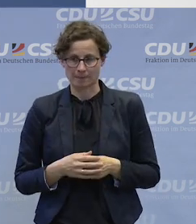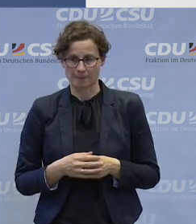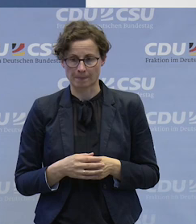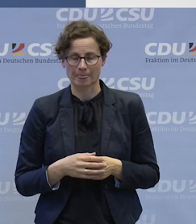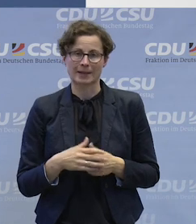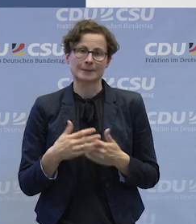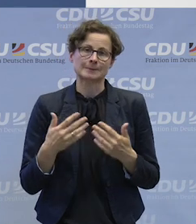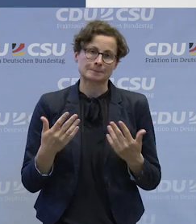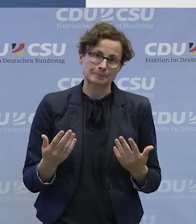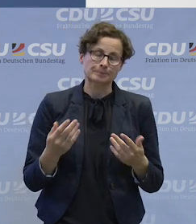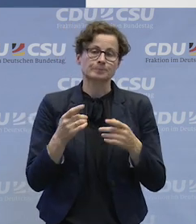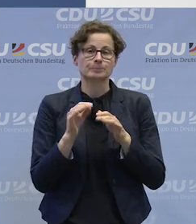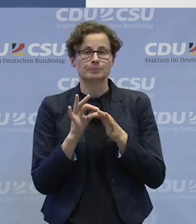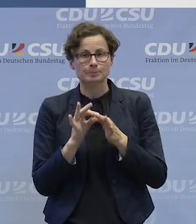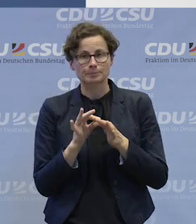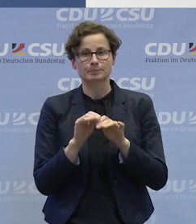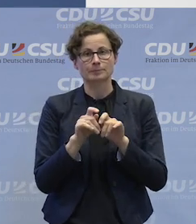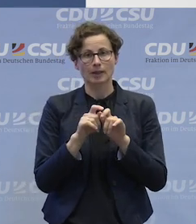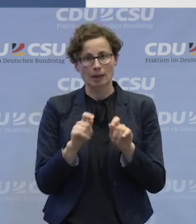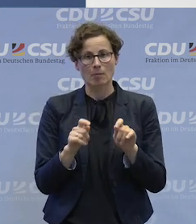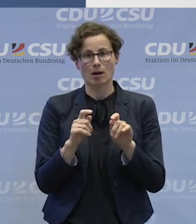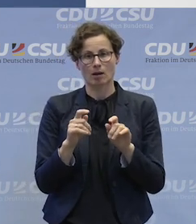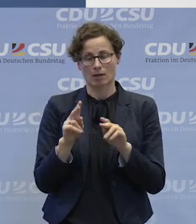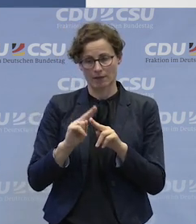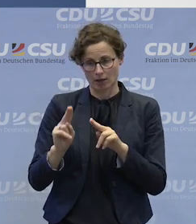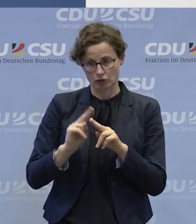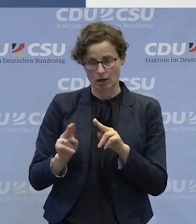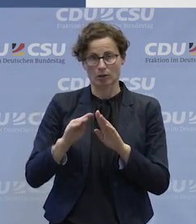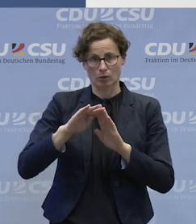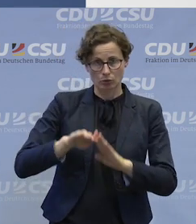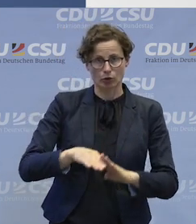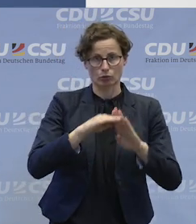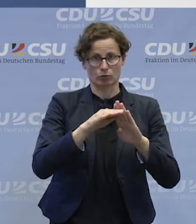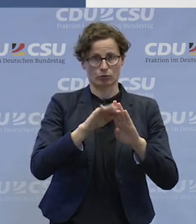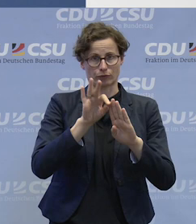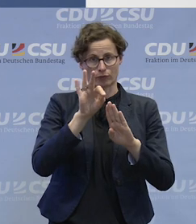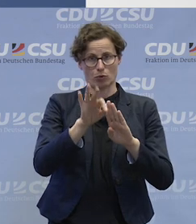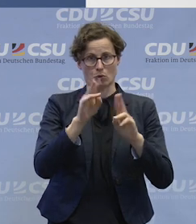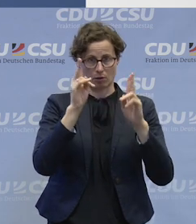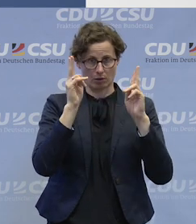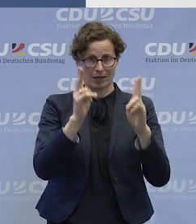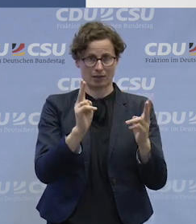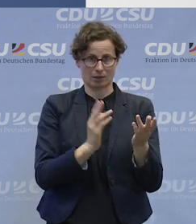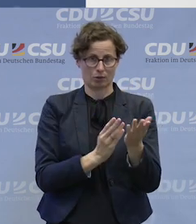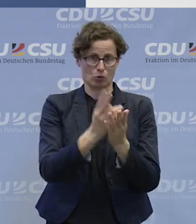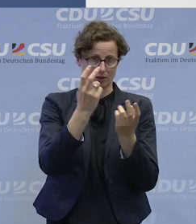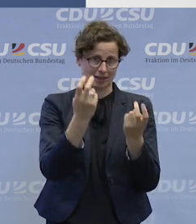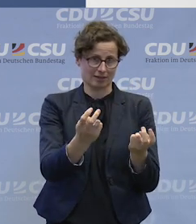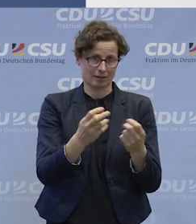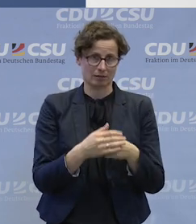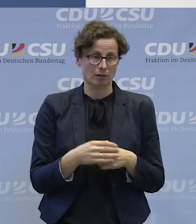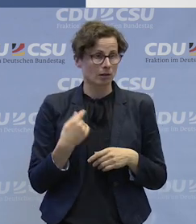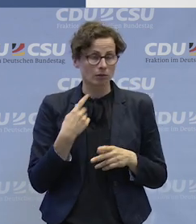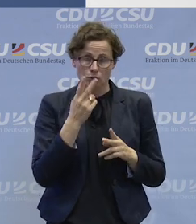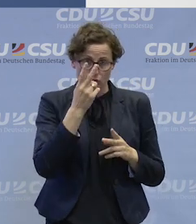ist wieder so ein bisschen das Thema, wie unterstützen wir Werkstätten, dass sie ihre Rechte da auch durchsetzen können. Bin da völlig